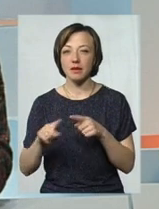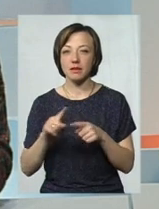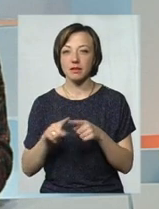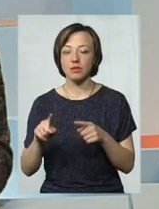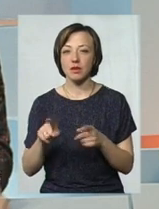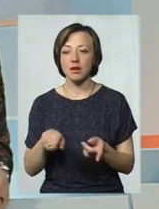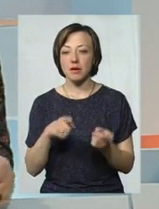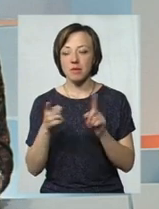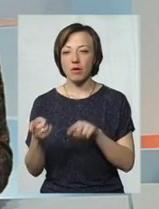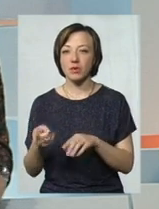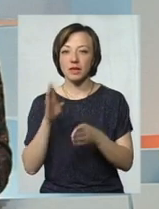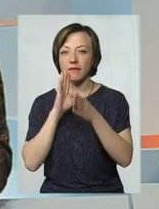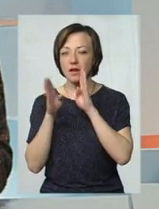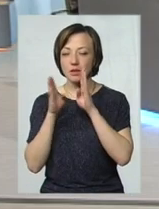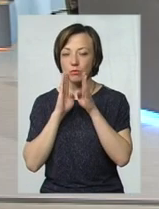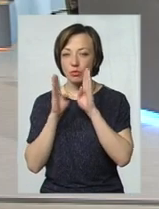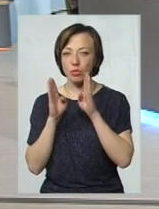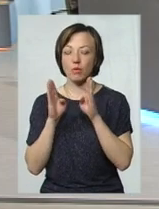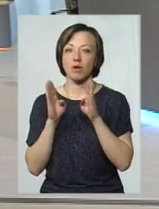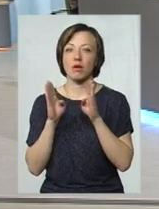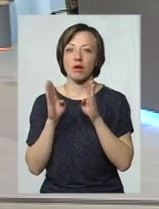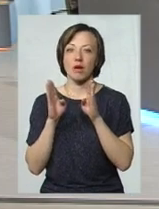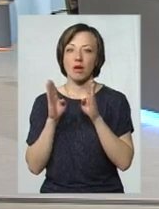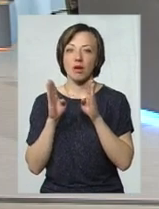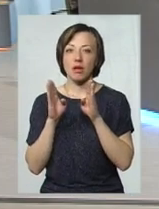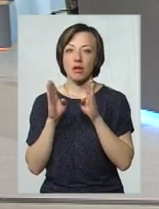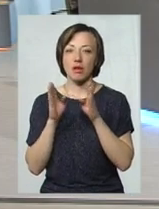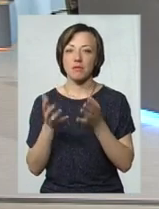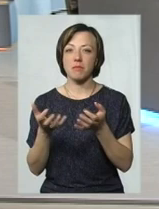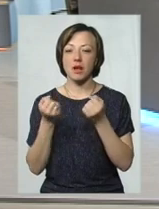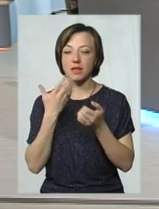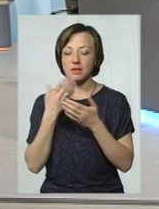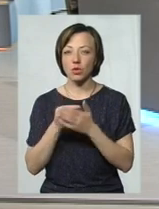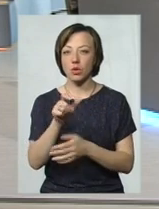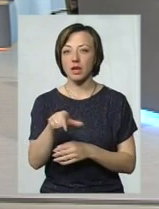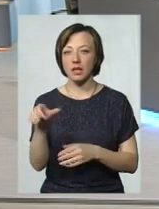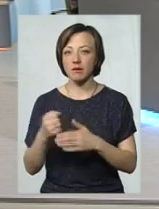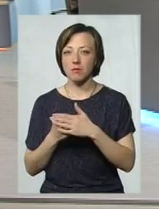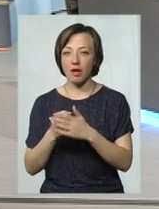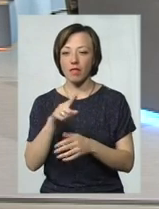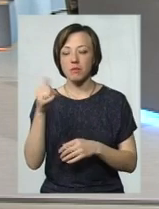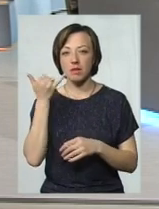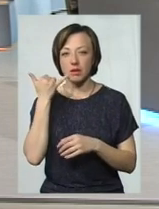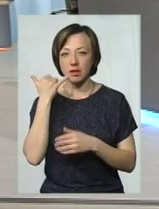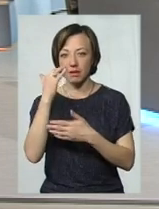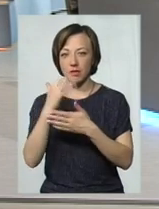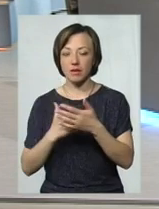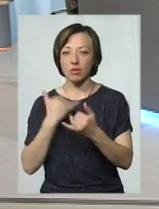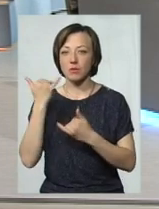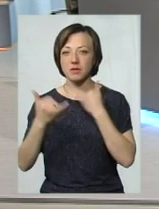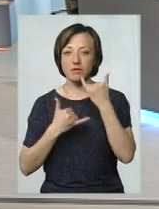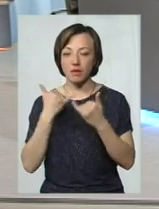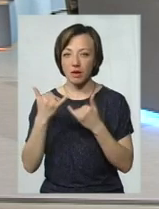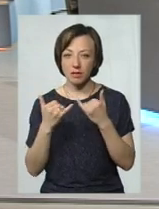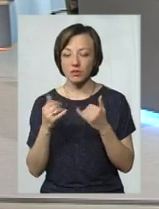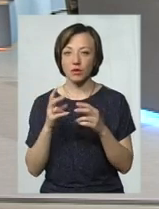переходити в той самий Facebook, брати свою клієнтську базу, їхніх номера телефонів, обзвонювати їх,